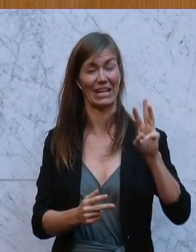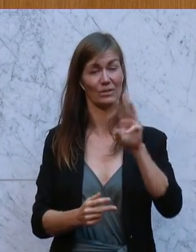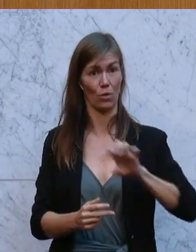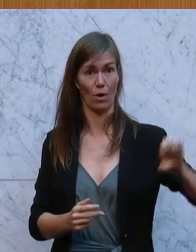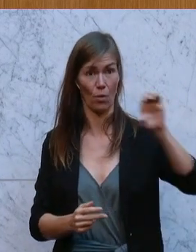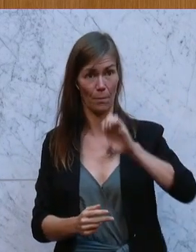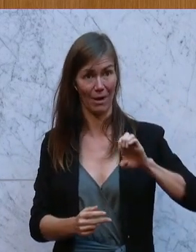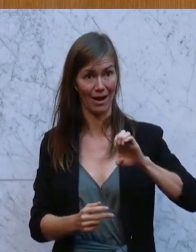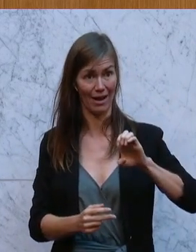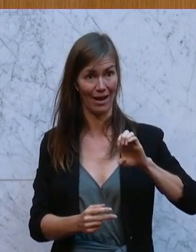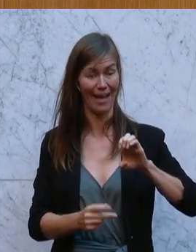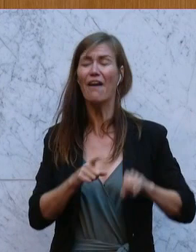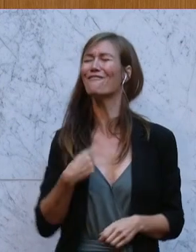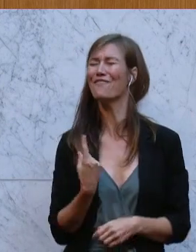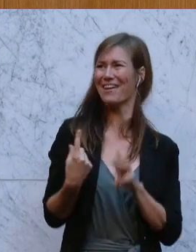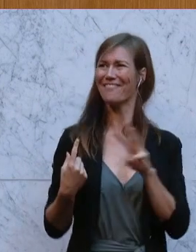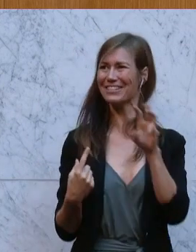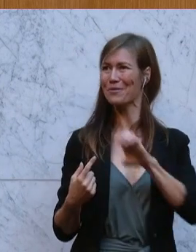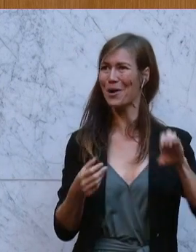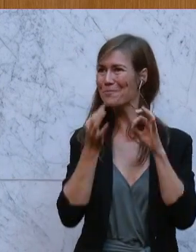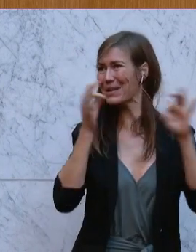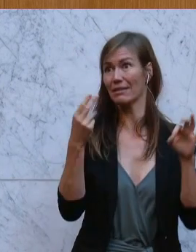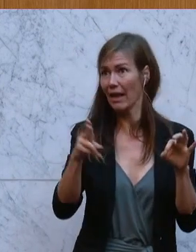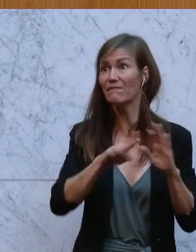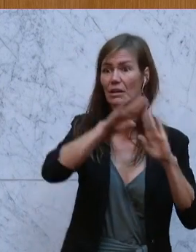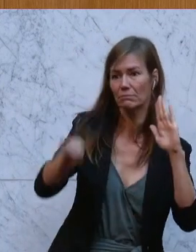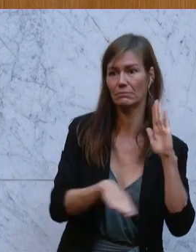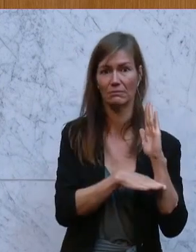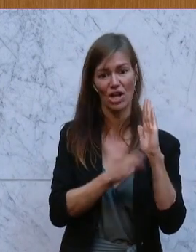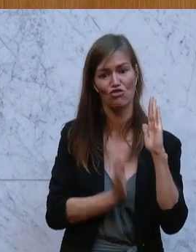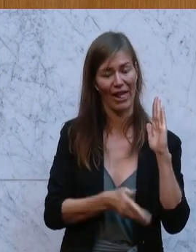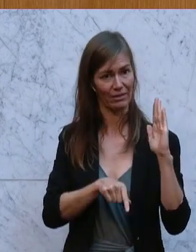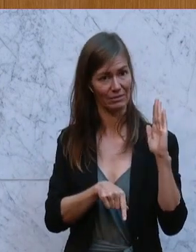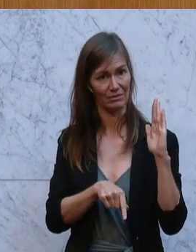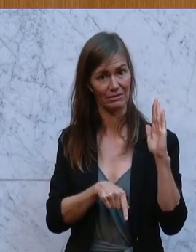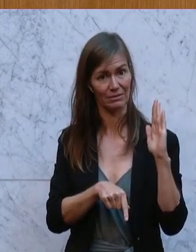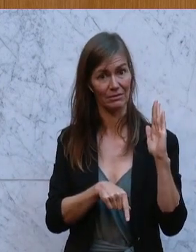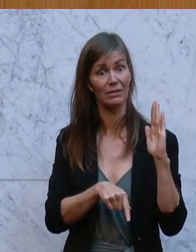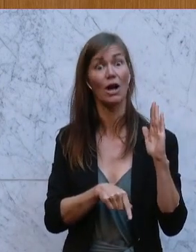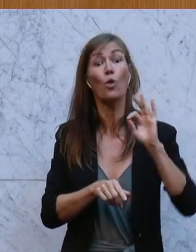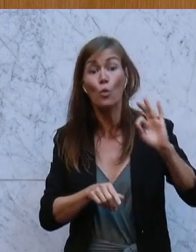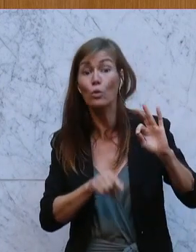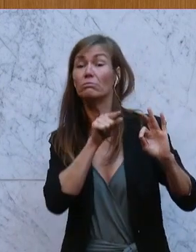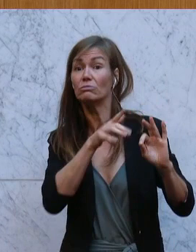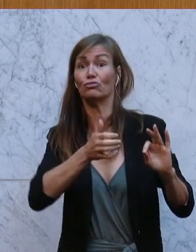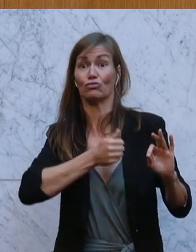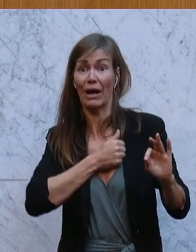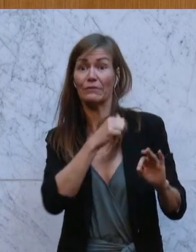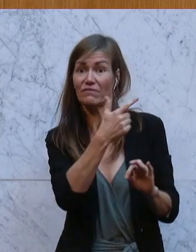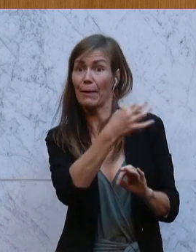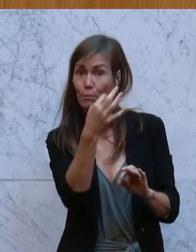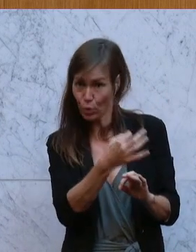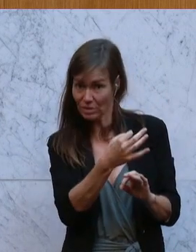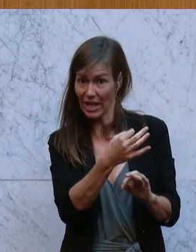haben die Inflation wieder unter zwei Prozent gebracht. Wir sind noch immer bei sieben Prozent und hoffen,